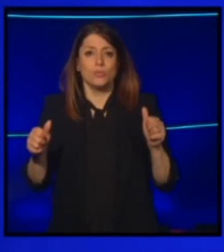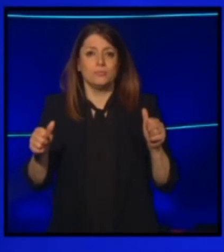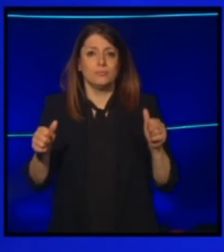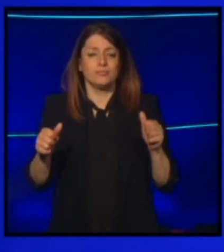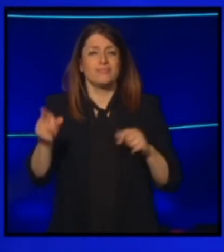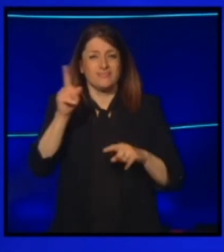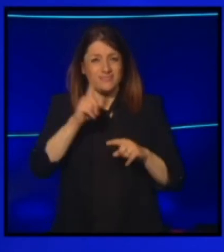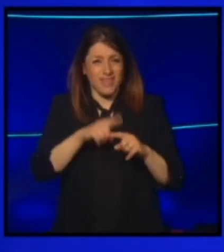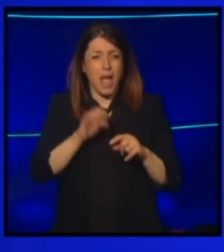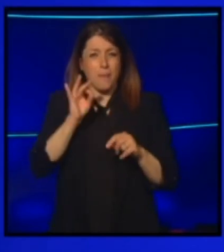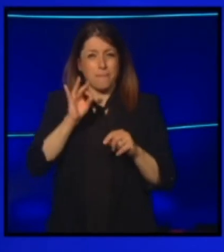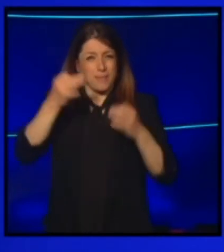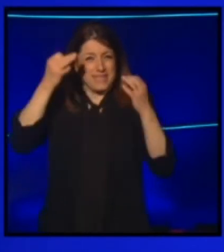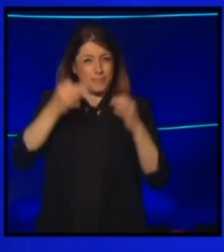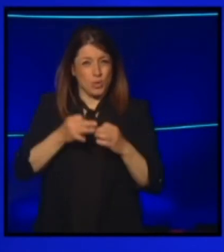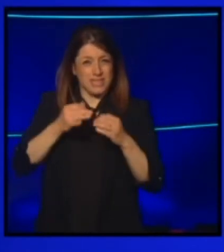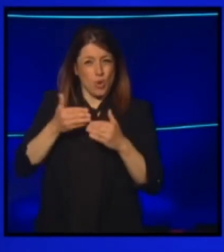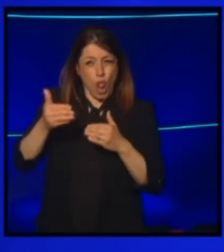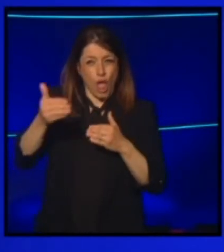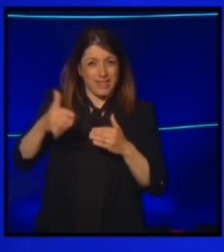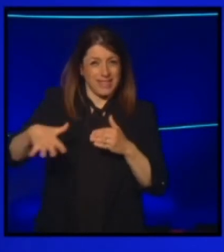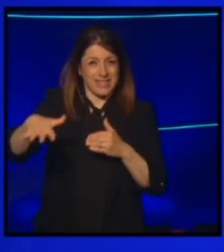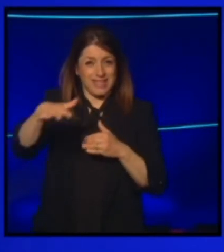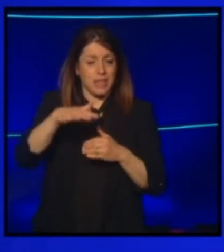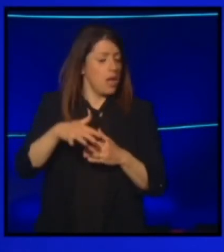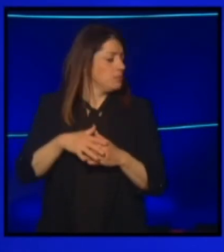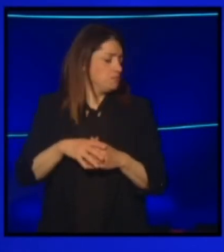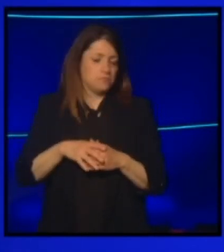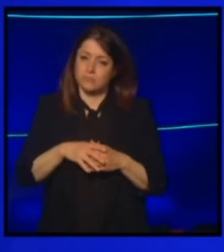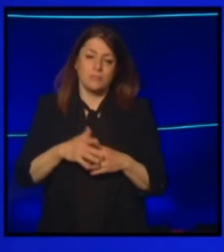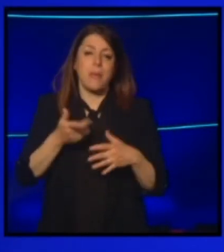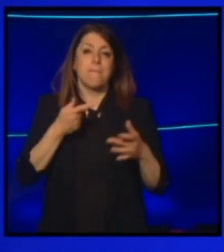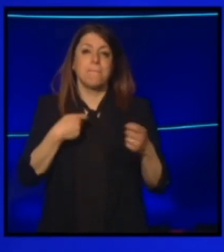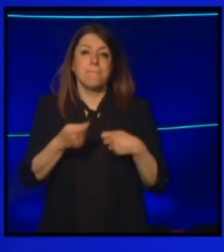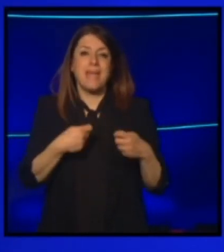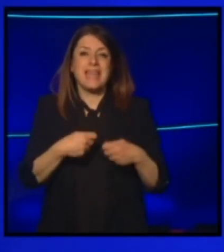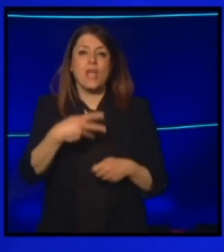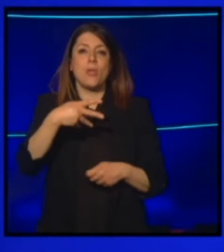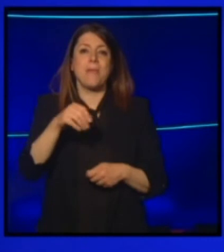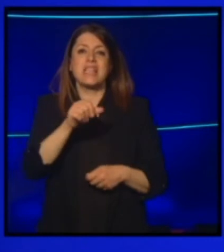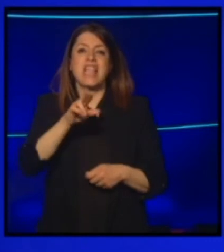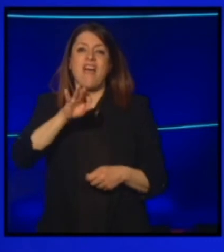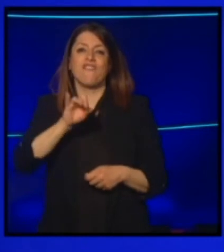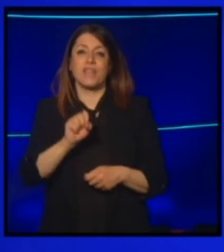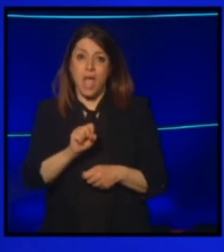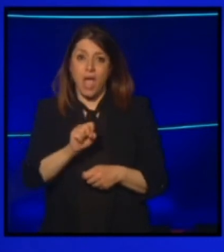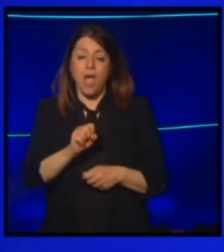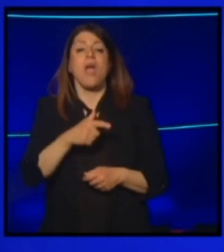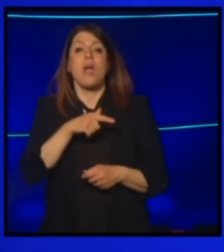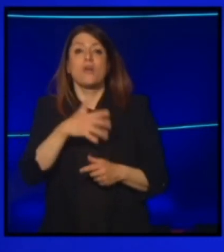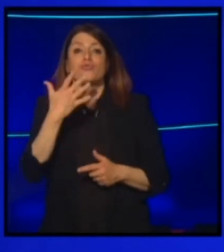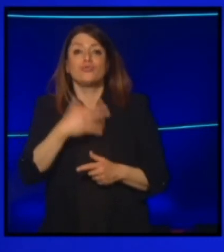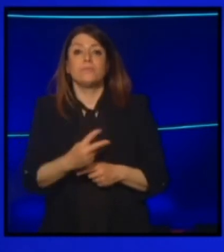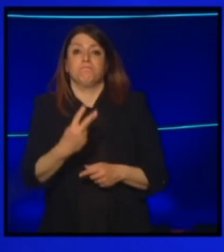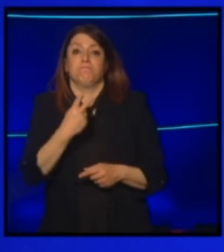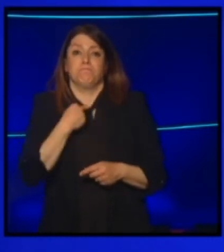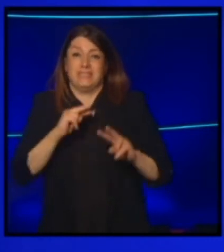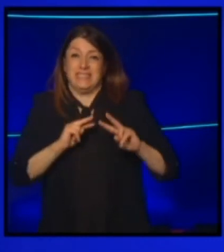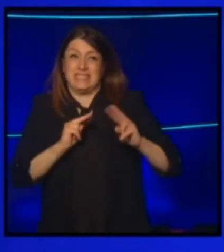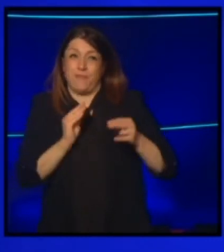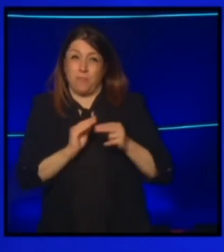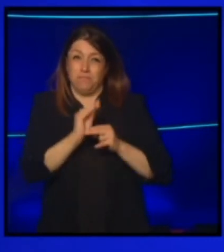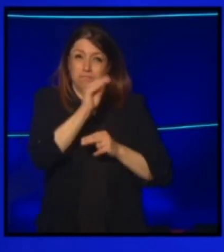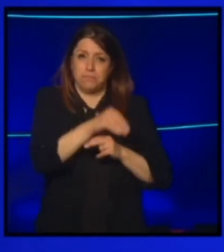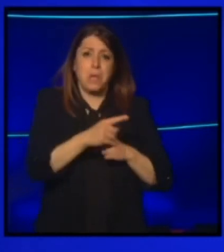locazione in un posto più sicuro. Per rimettere in sicurezza il mercato di Massafra ha subito un trasferimento e siamo ancora al